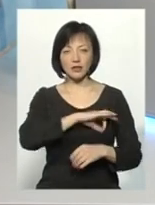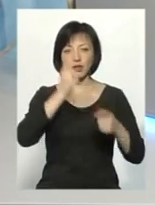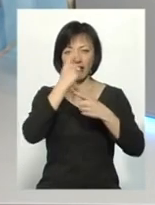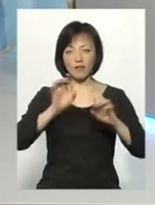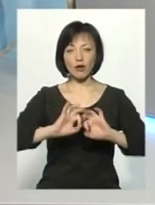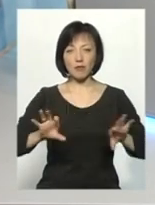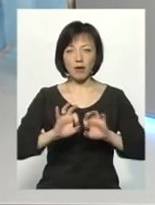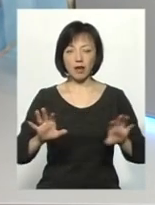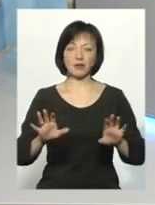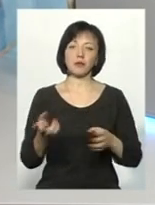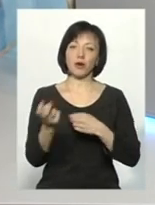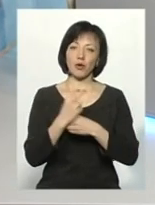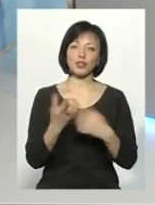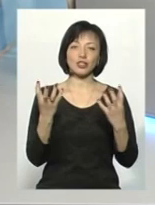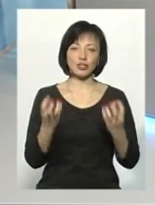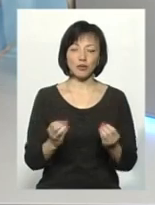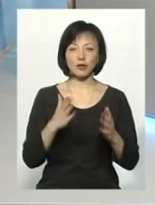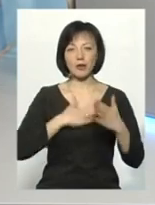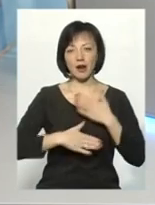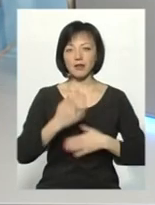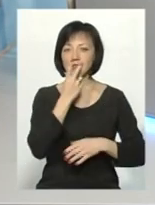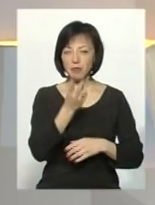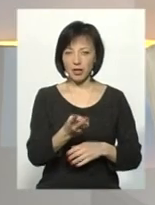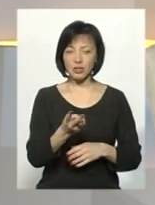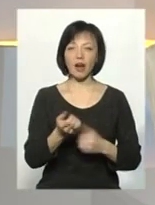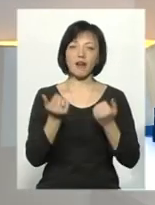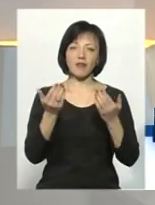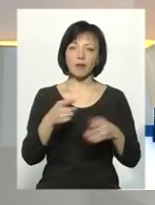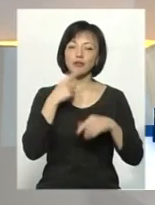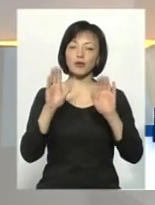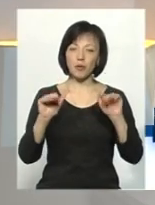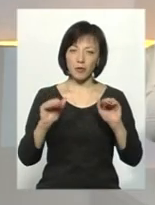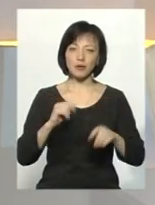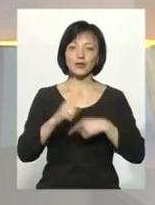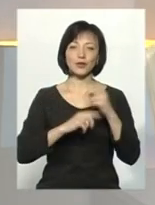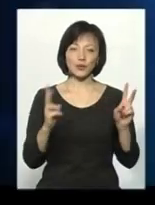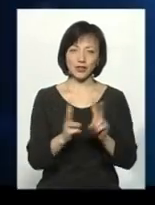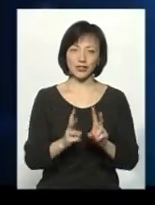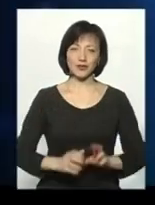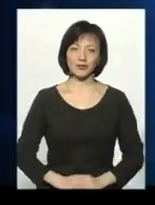інформацію, за ефір. Приходьте до нас ще, будемо раді вас бачити. А вам кажу до побачення. До завтра.